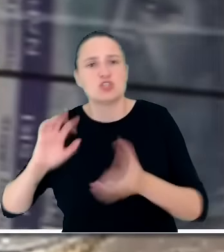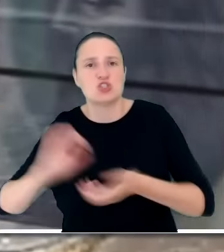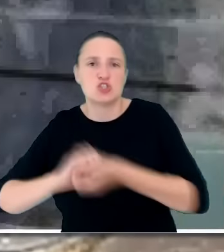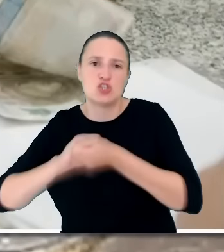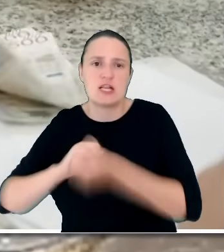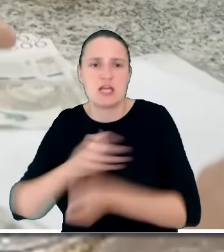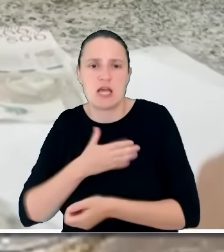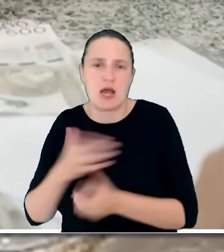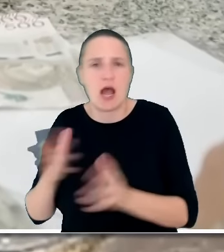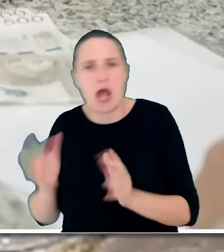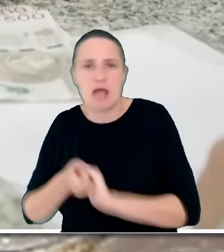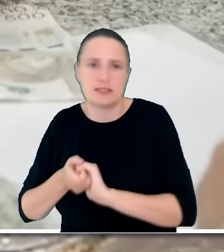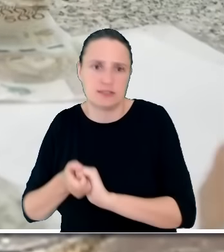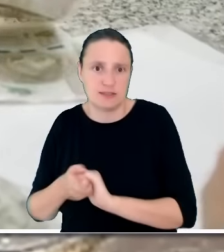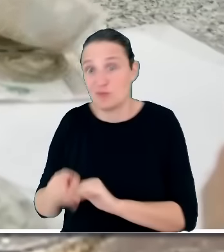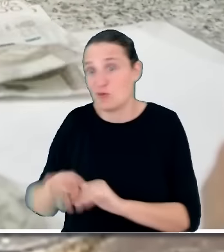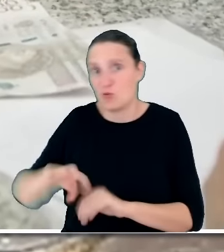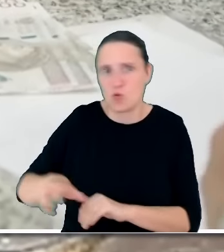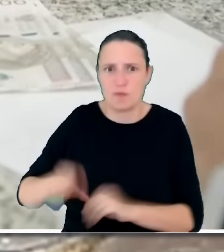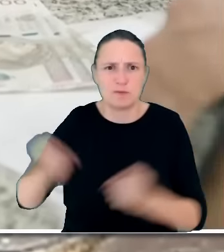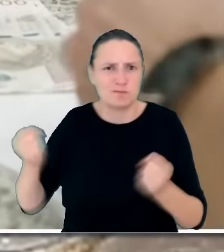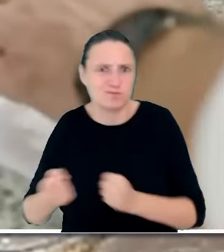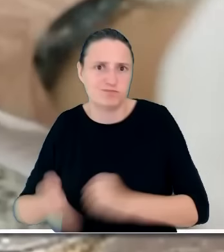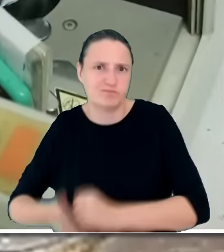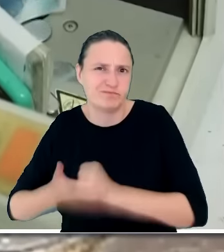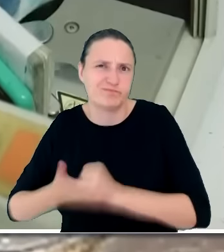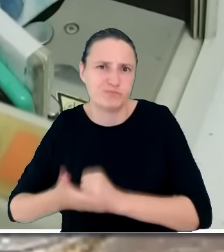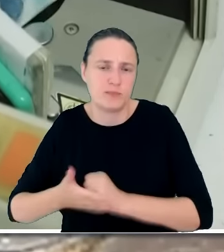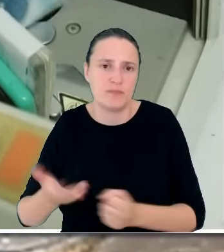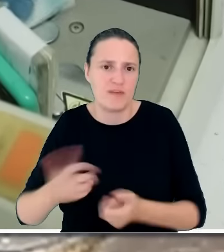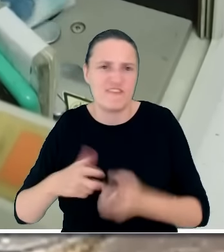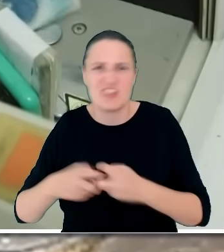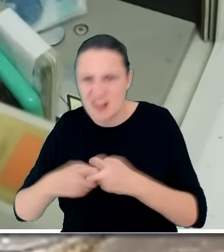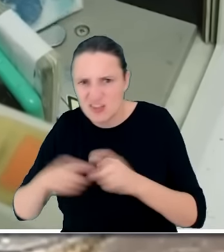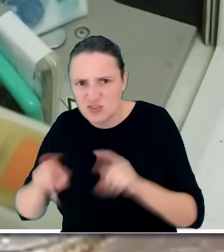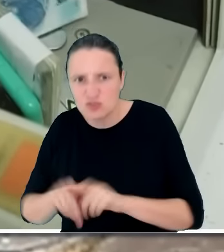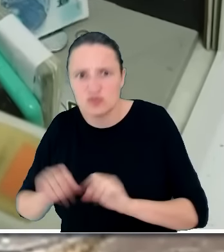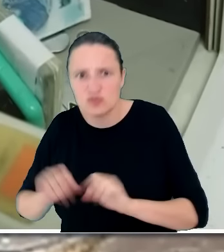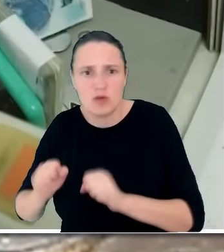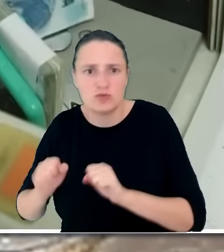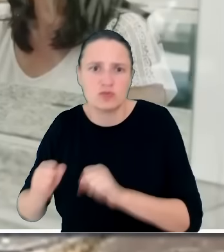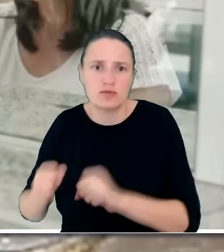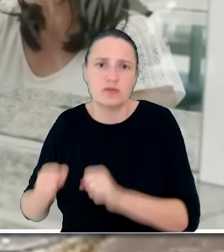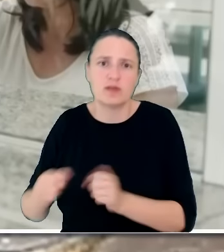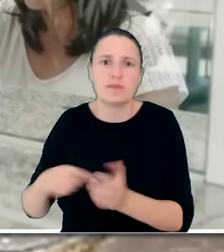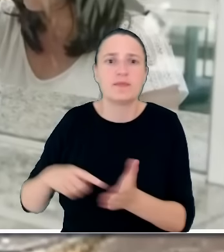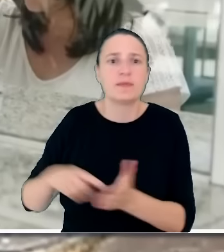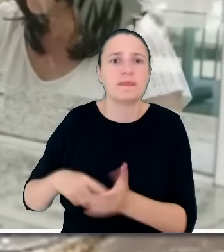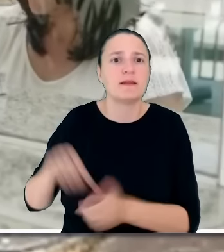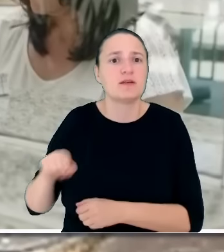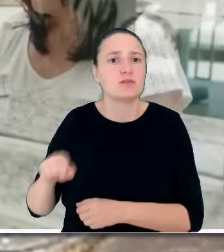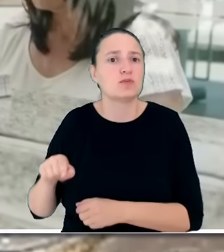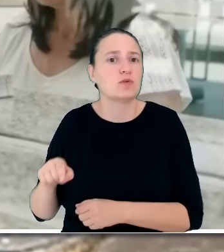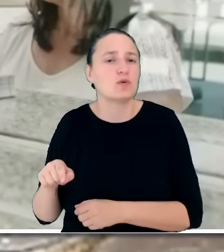podgrupy, które tak mocno popierają i rezonują tak mocno choćby w internecie na informacje docierające, że jest tak niby dobrze i jesteśmy tą